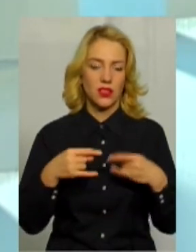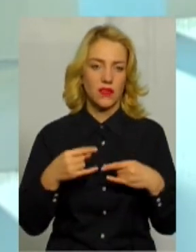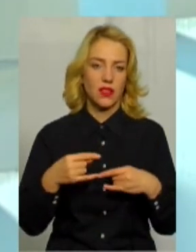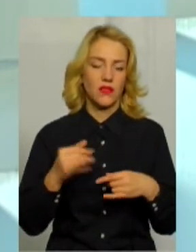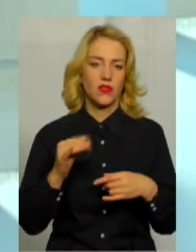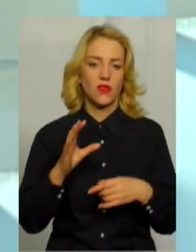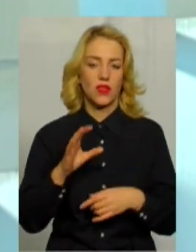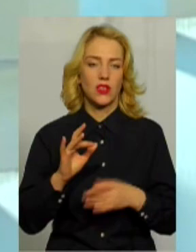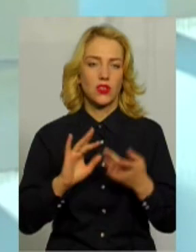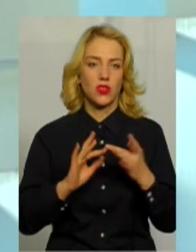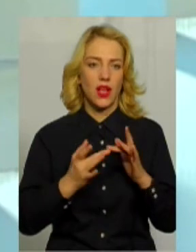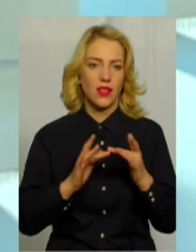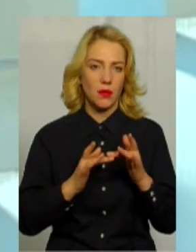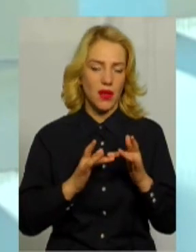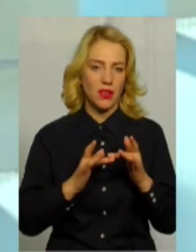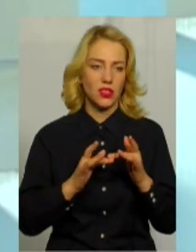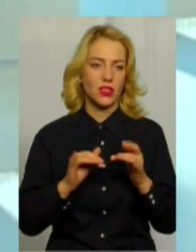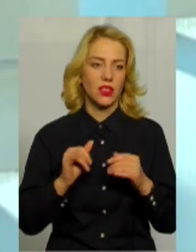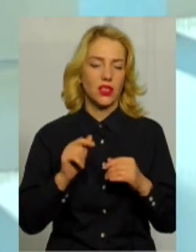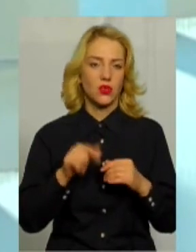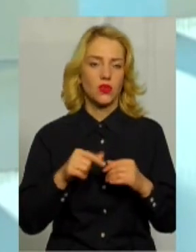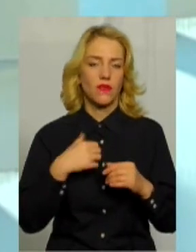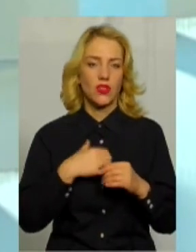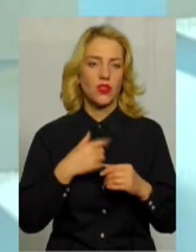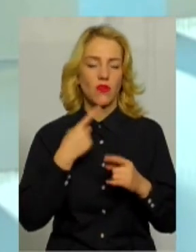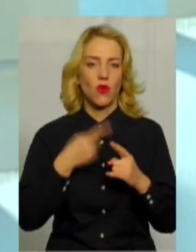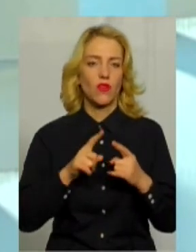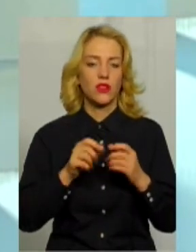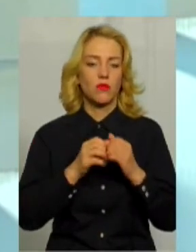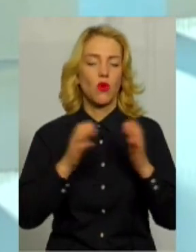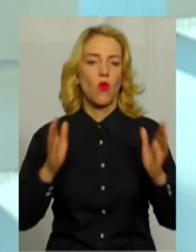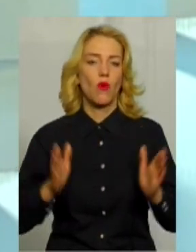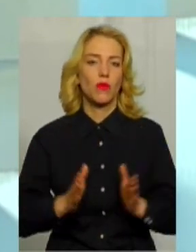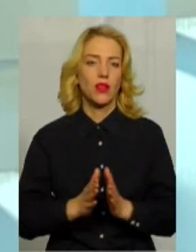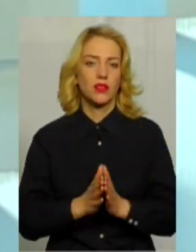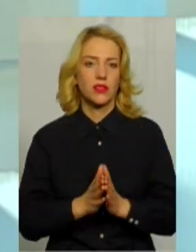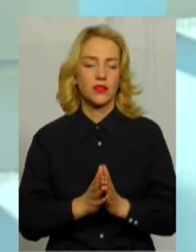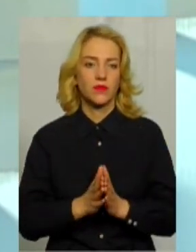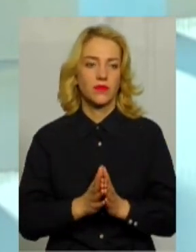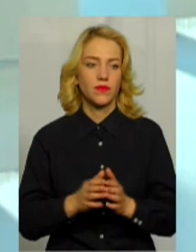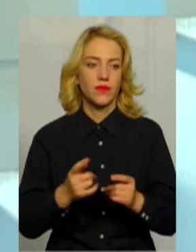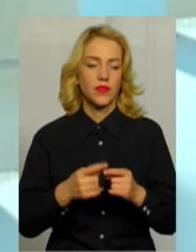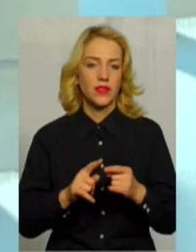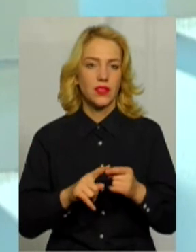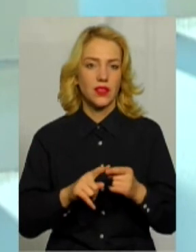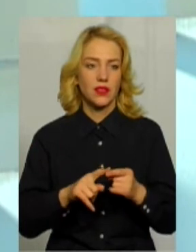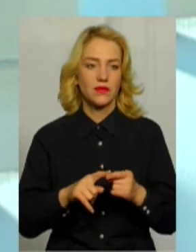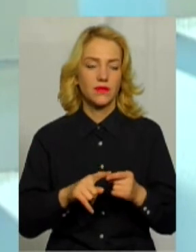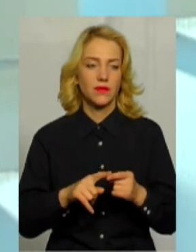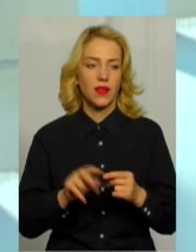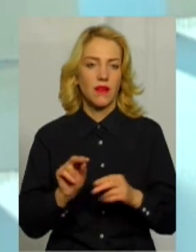соціальних мережах. І тут дуже важливо говорити про комплекс, це і